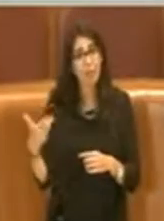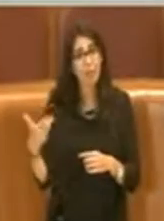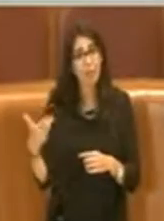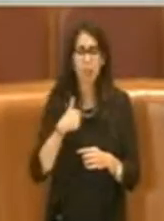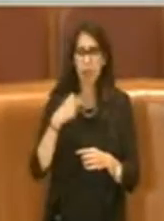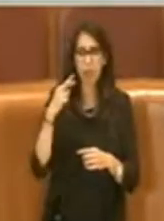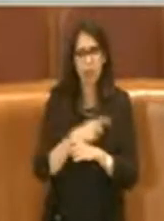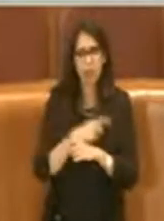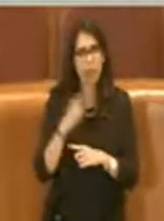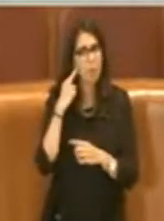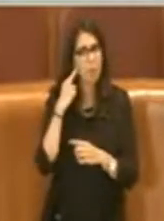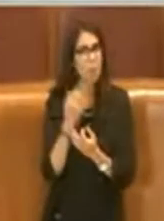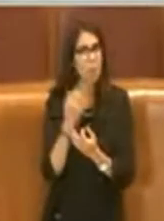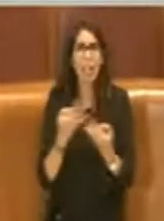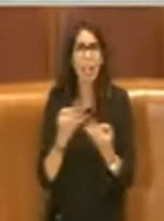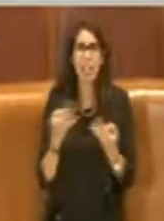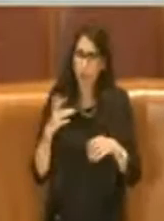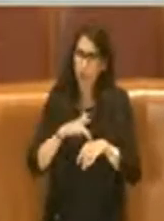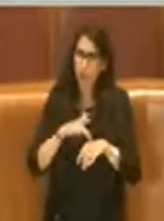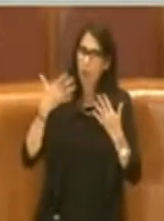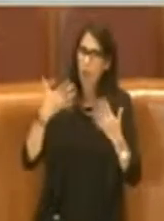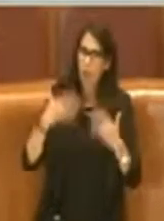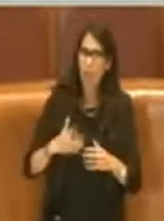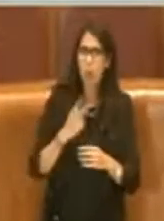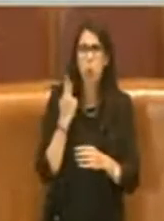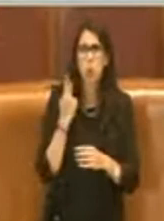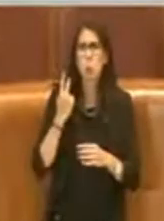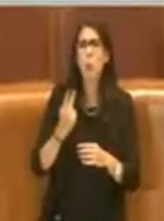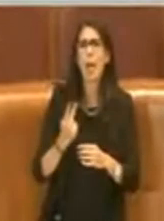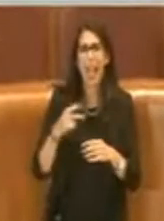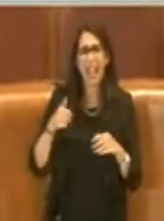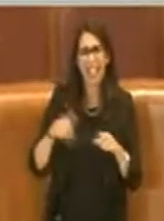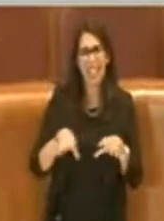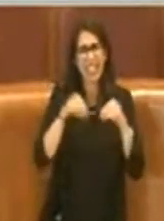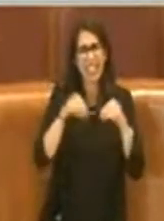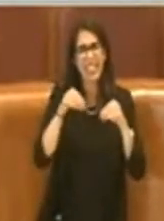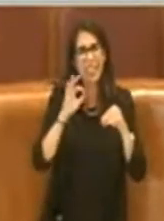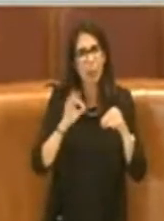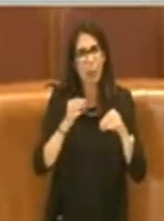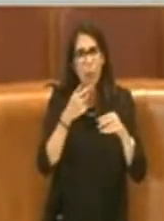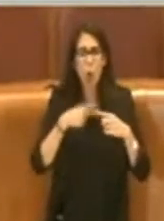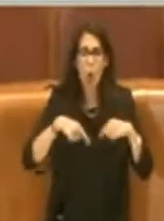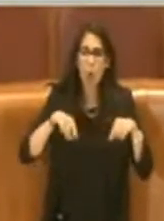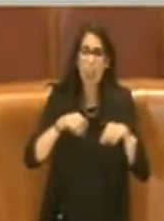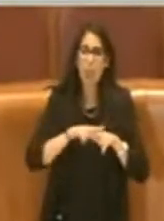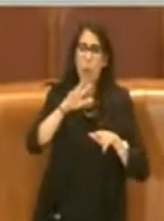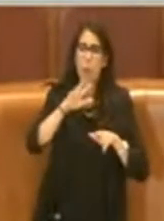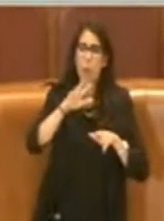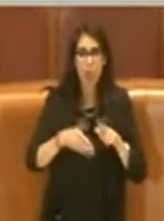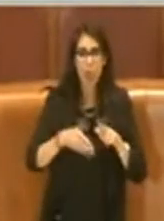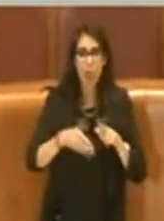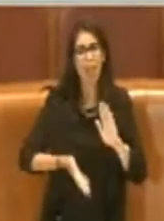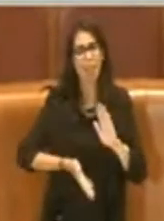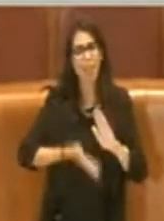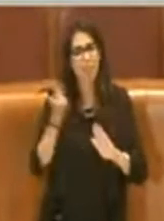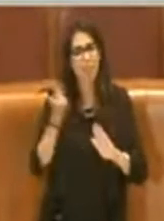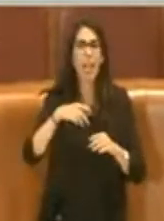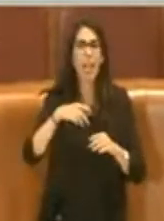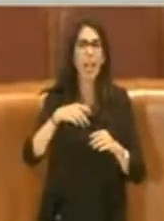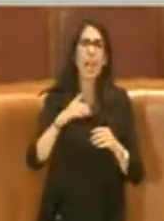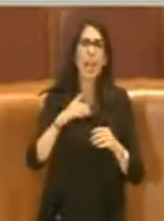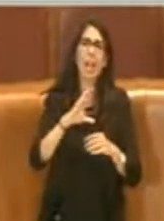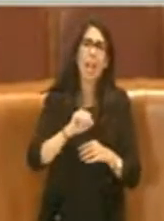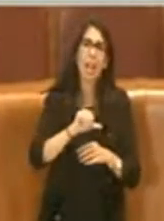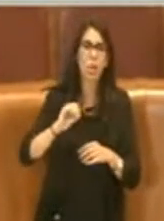distintamente, e l'ho vissuto sulla mia pelle nei primi due anni di mandato al Consiglio Municipale quando fu sgomberato il Casiglio Novecento e tutta la